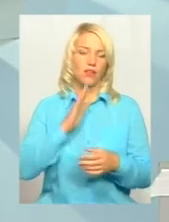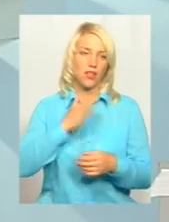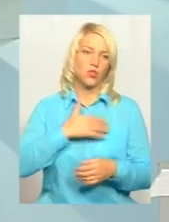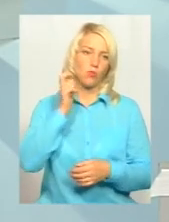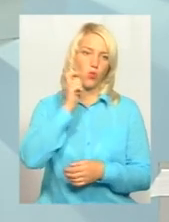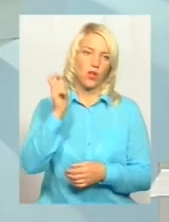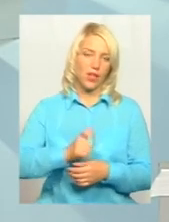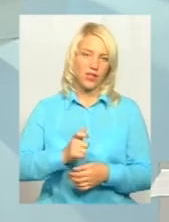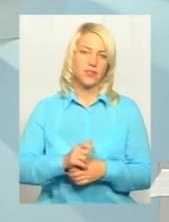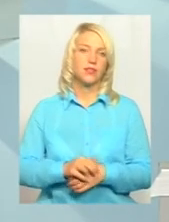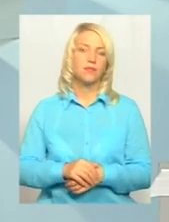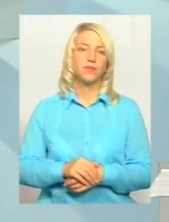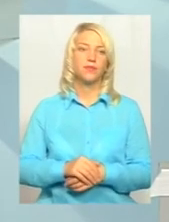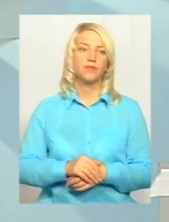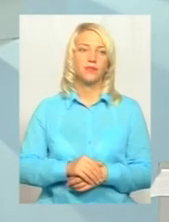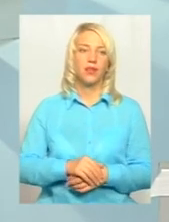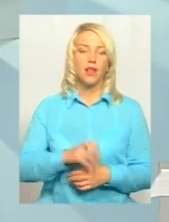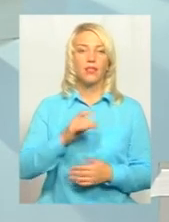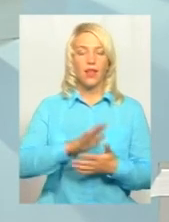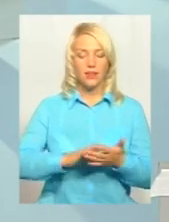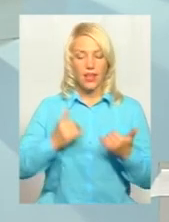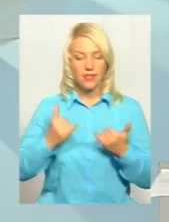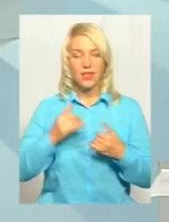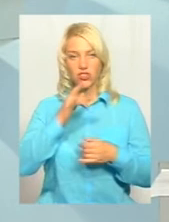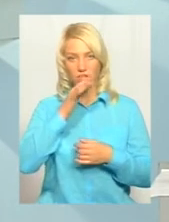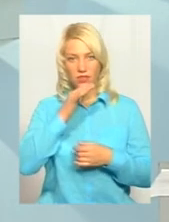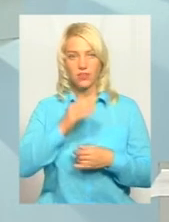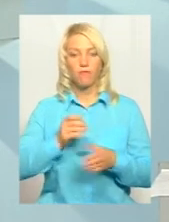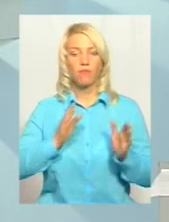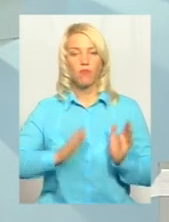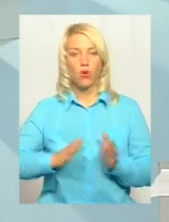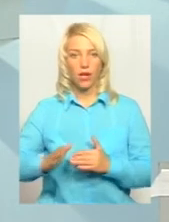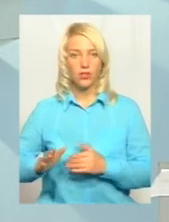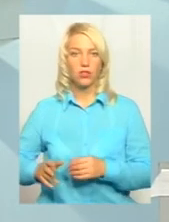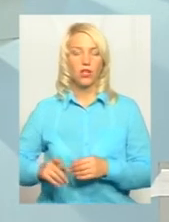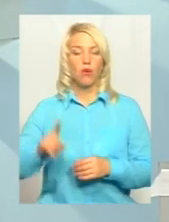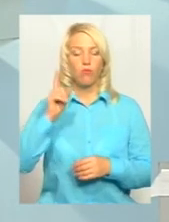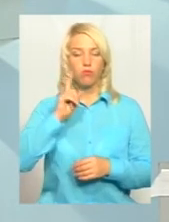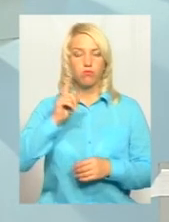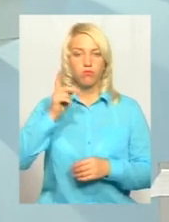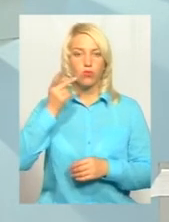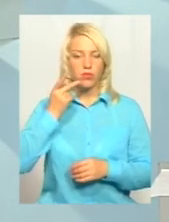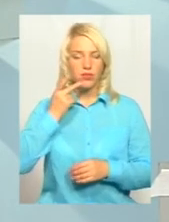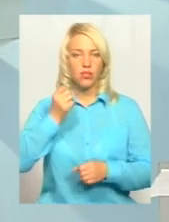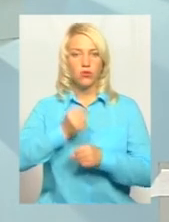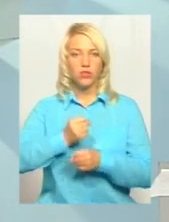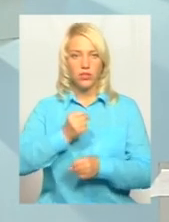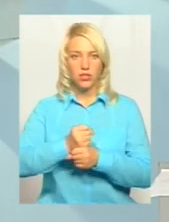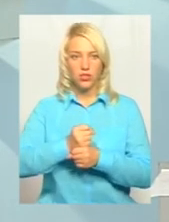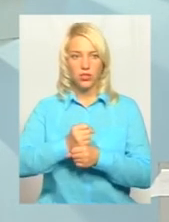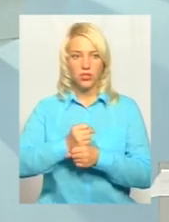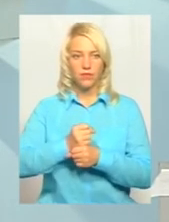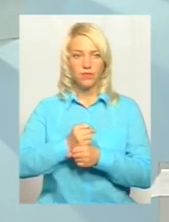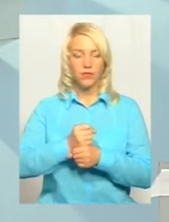українським. На даний час, порядку, порядок постійно діючий, ніде, поки